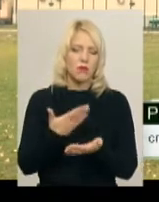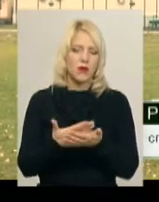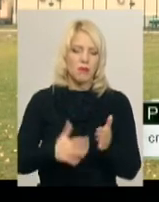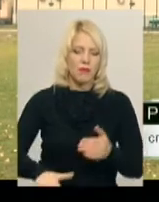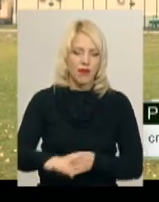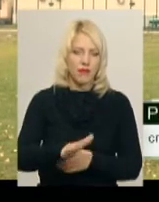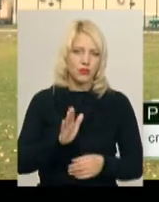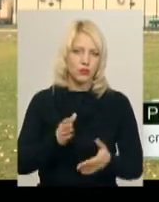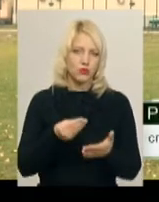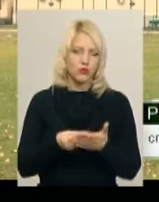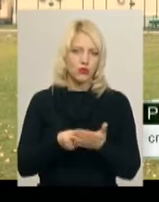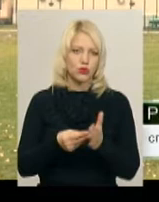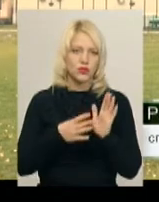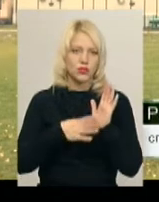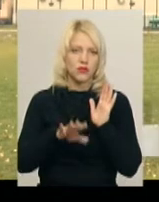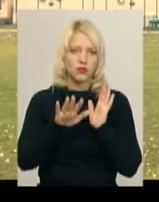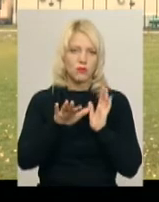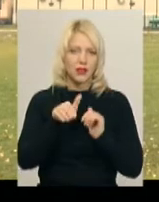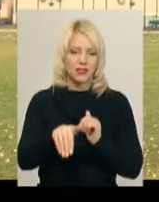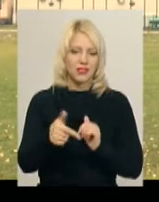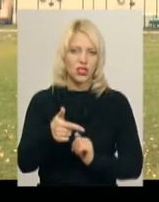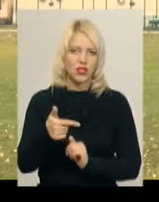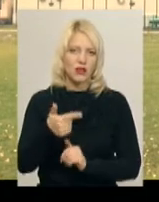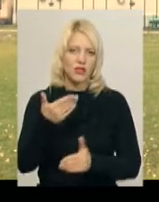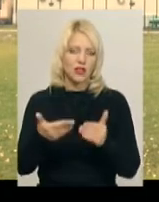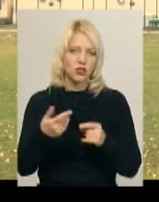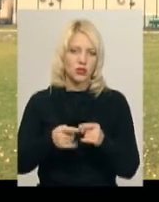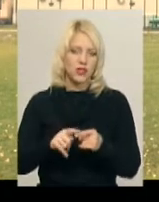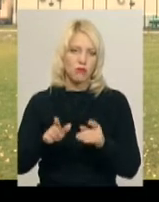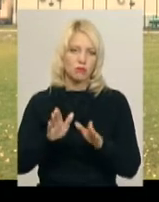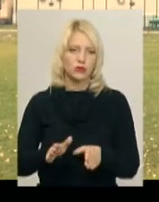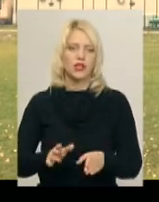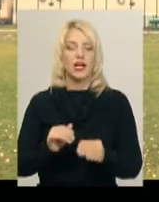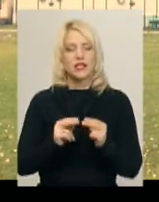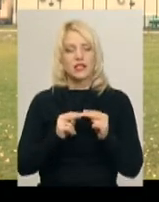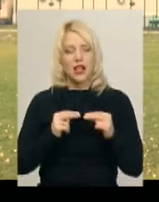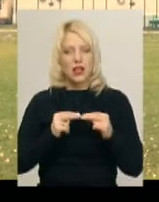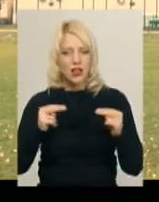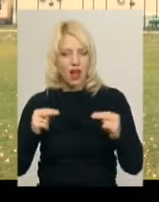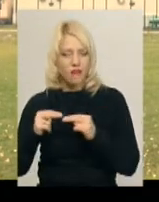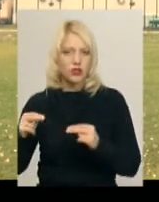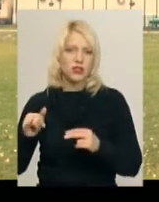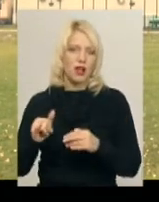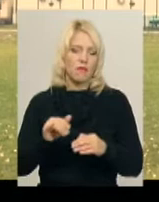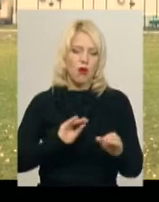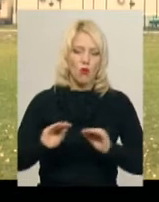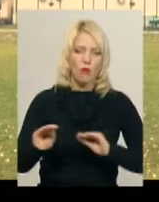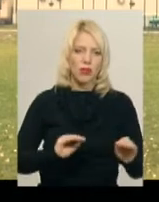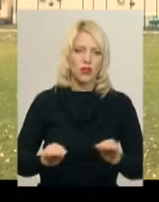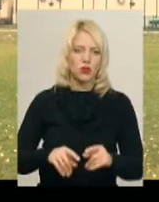коштувати десь приблизно 95 тисяч гривень, якщо це буде з лавочками облаштовано по всім тим